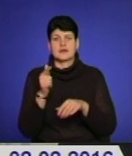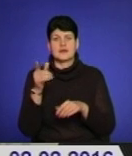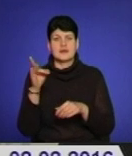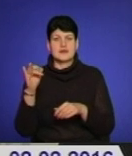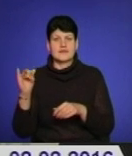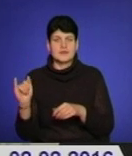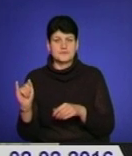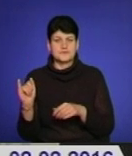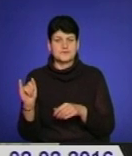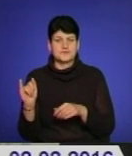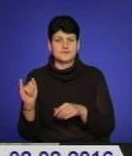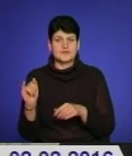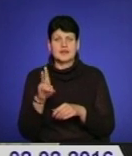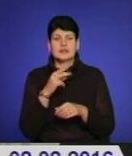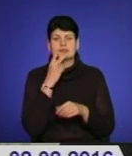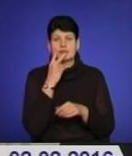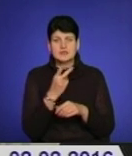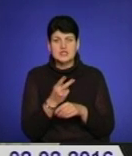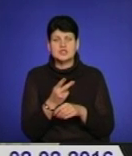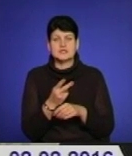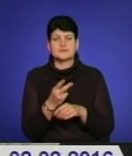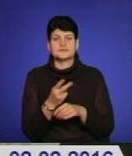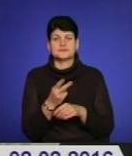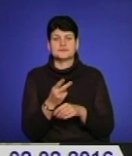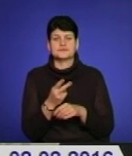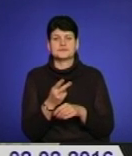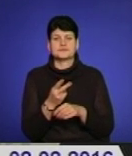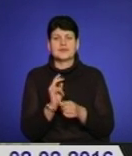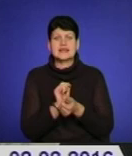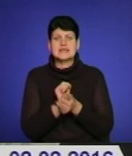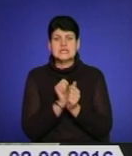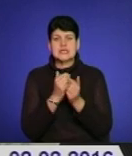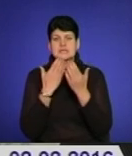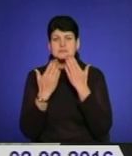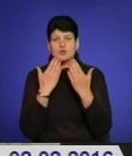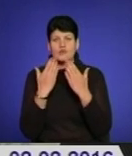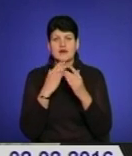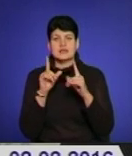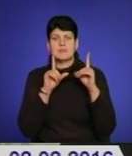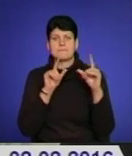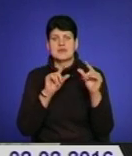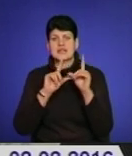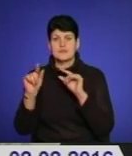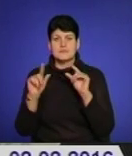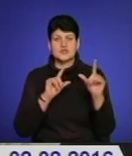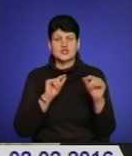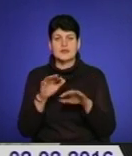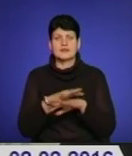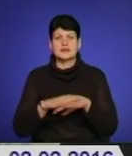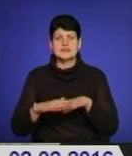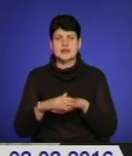інфекції. І беручи до уваги тісне спілкування, міграцію населення України,